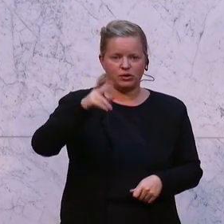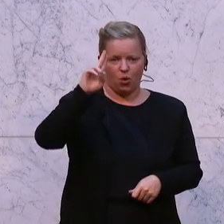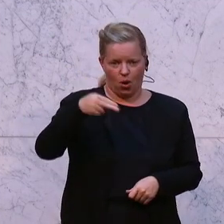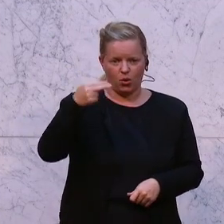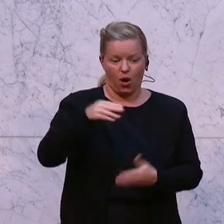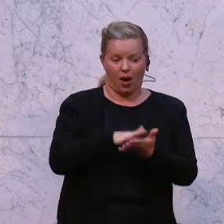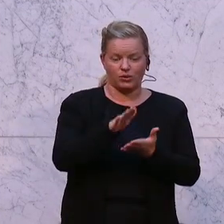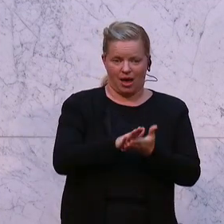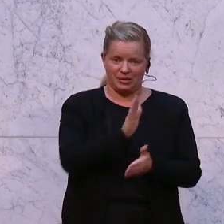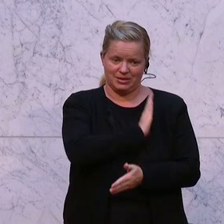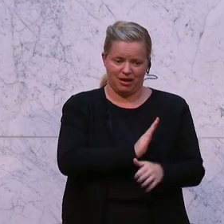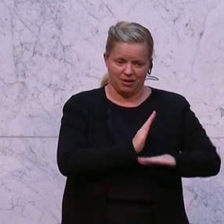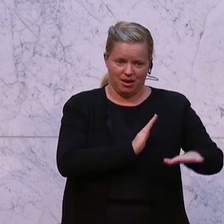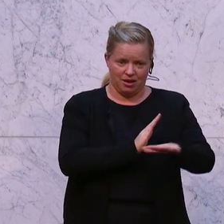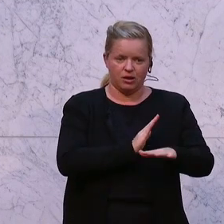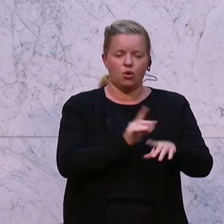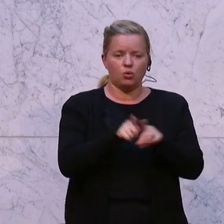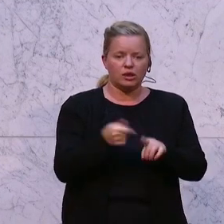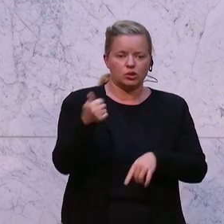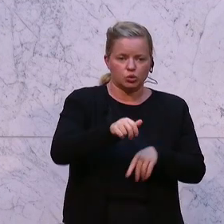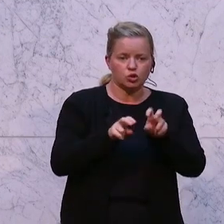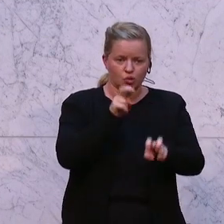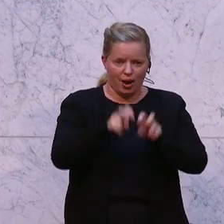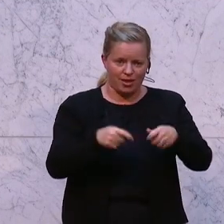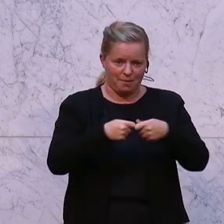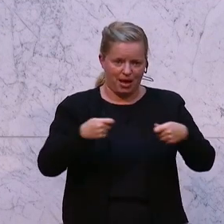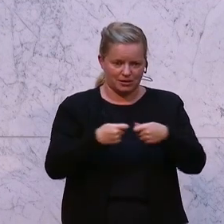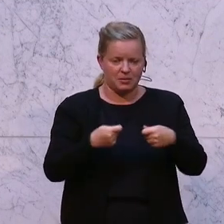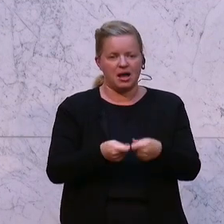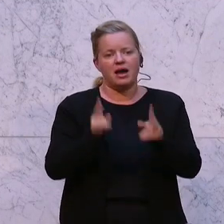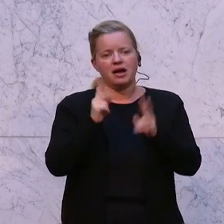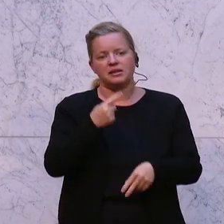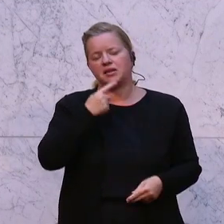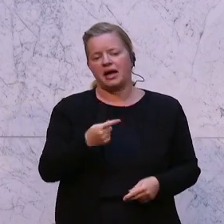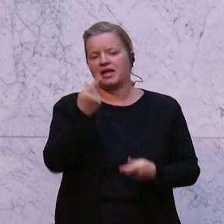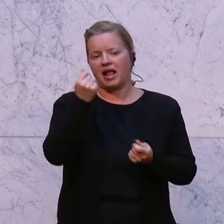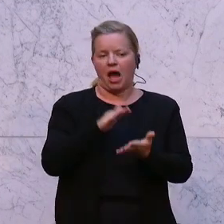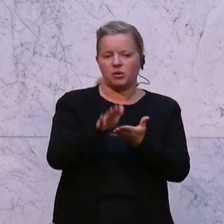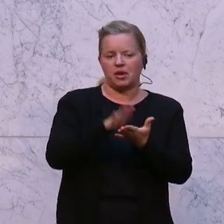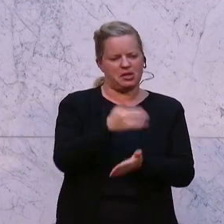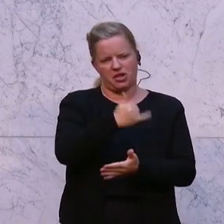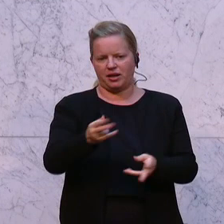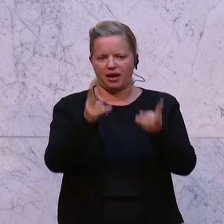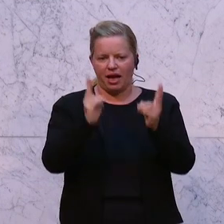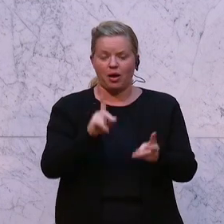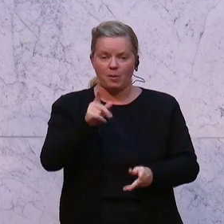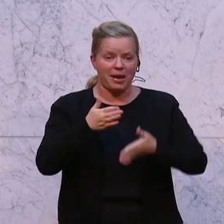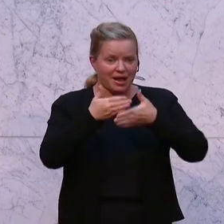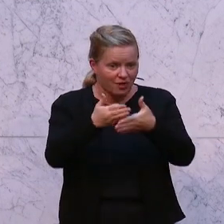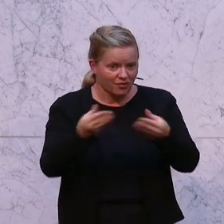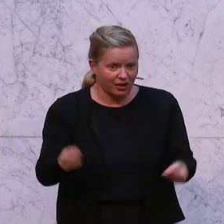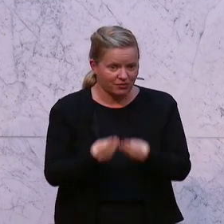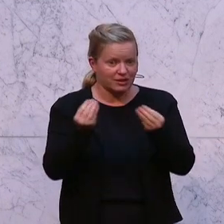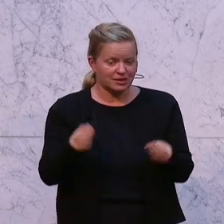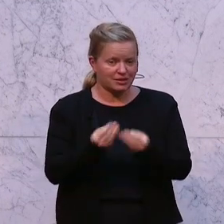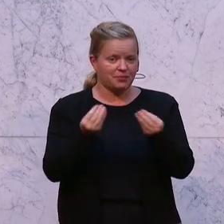heißt, wir haben immer noch die steuerlichen Maßnahmen, die da dazukommen und jetzt könnte man sagen, Geld ausgeben kann ja jeder, die Frage ist, ob es was hilft. Und da haben